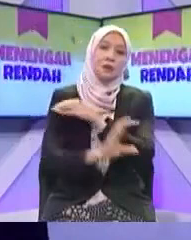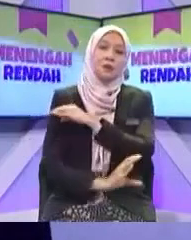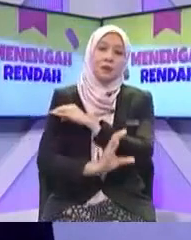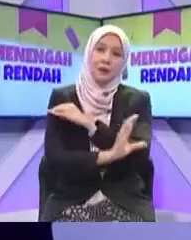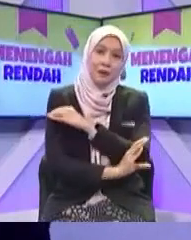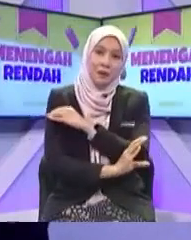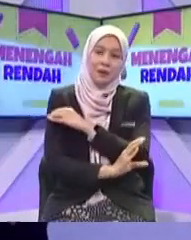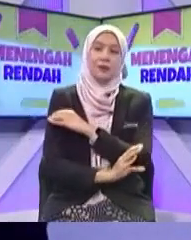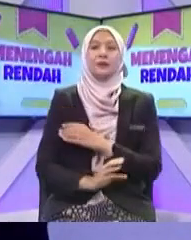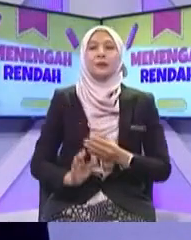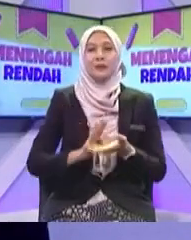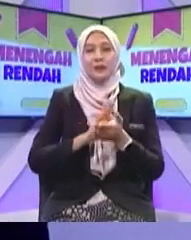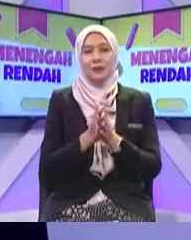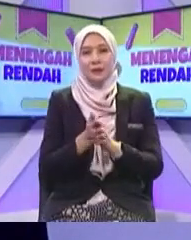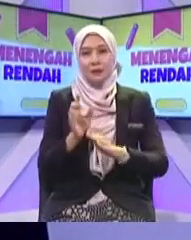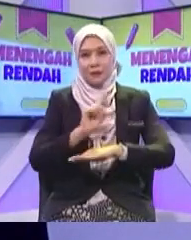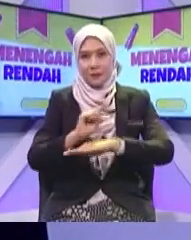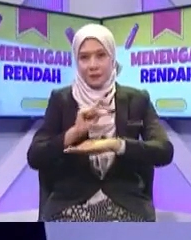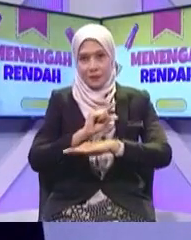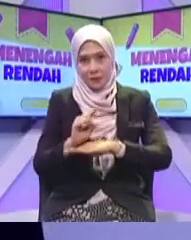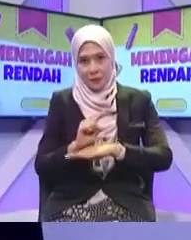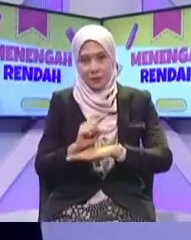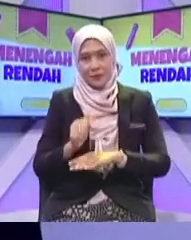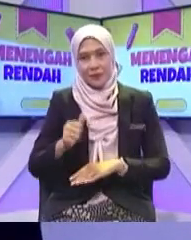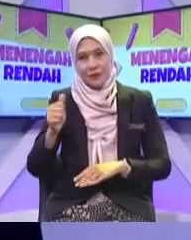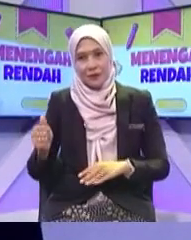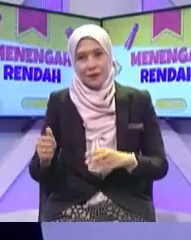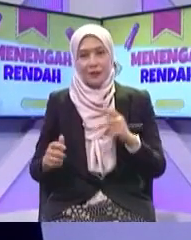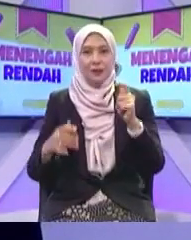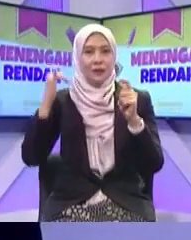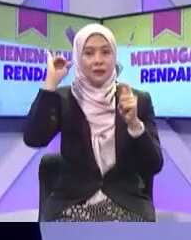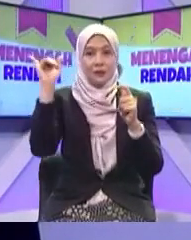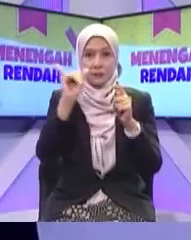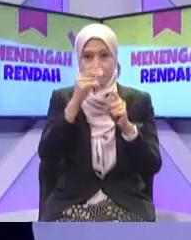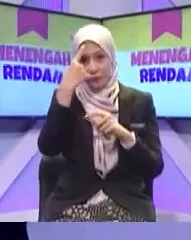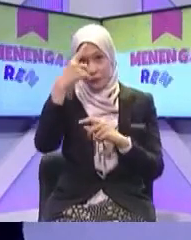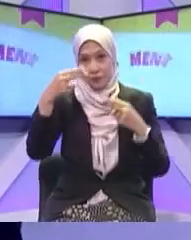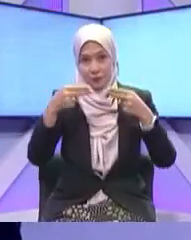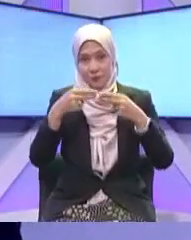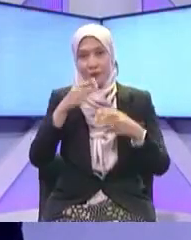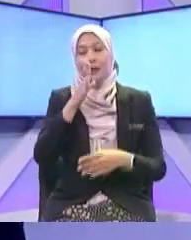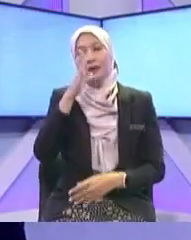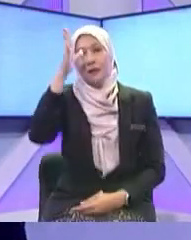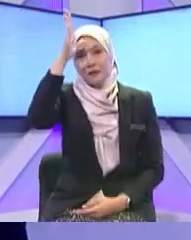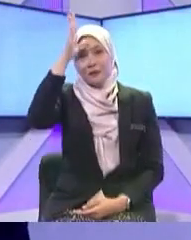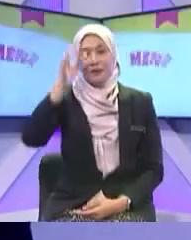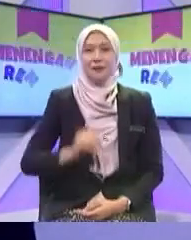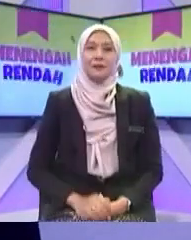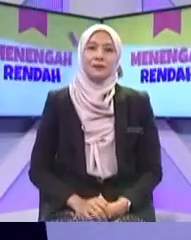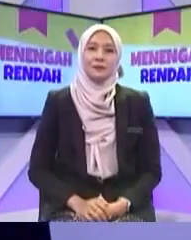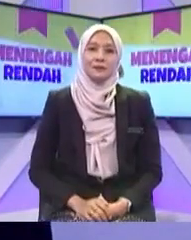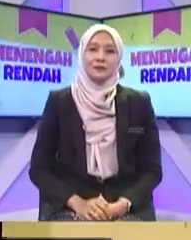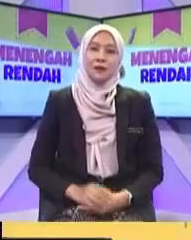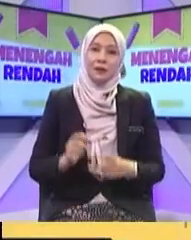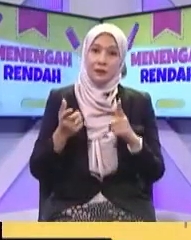Kita menggunakan Alat telekomunikasi Itu adalah Kepentingan Yang pertama Yang kedua adalah